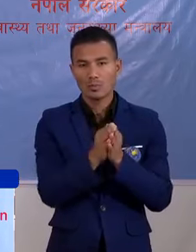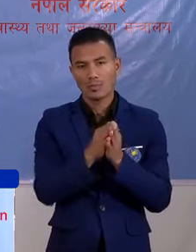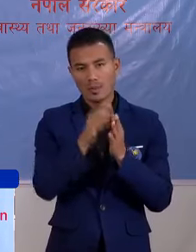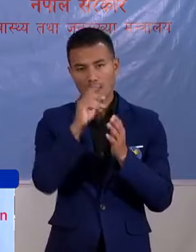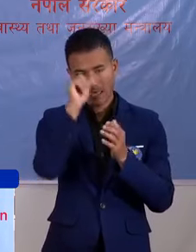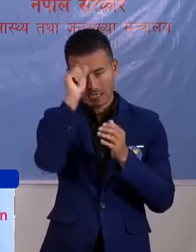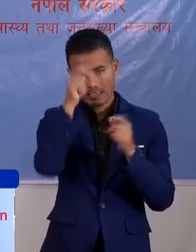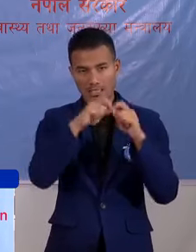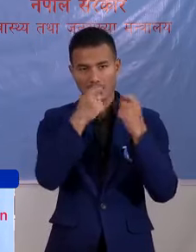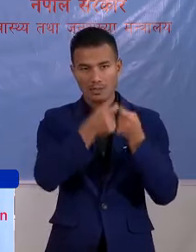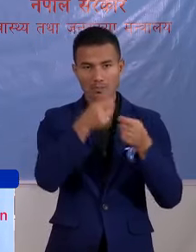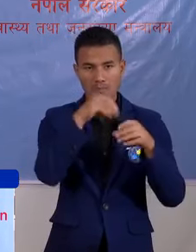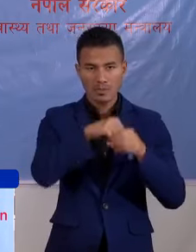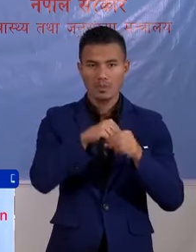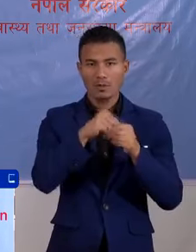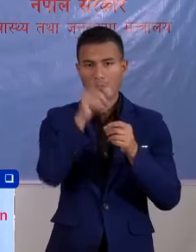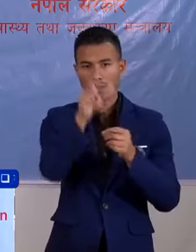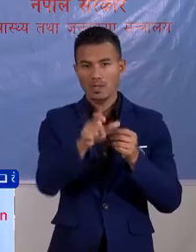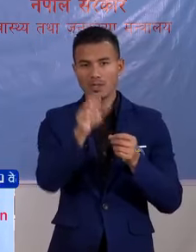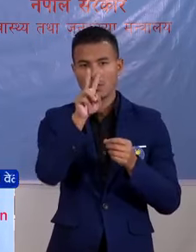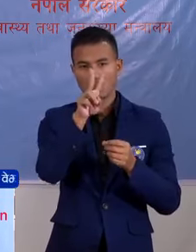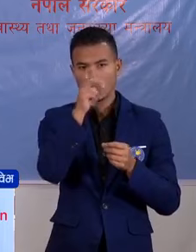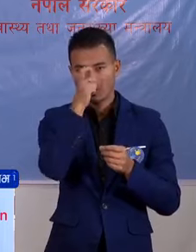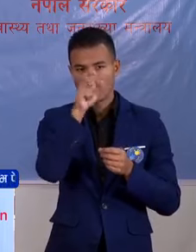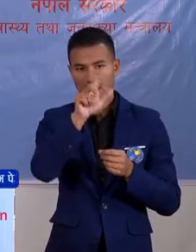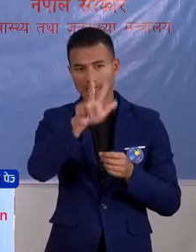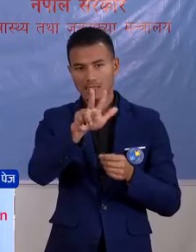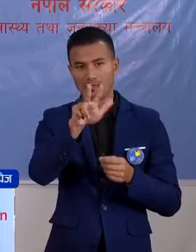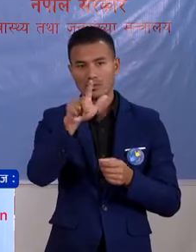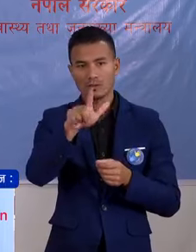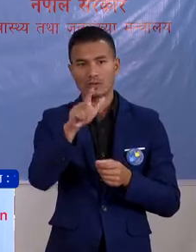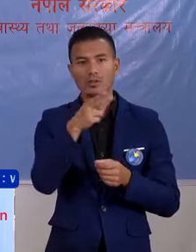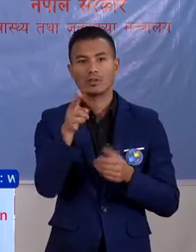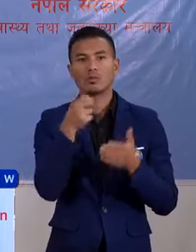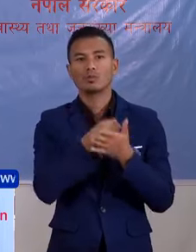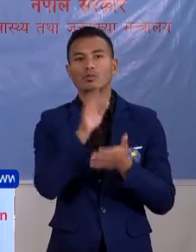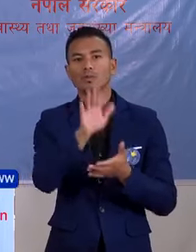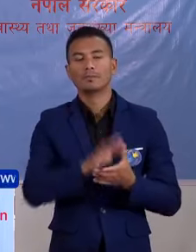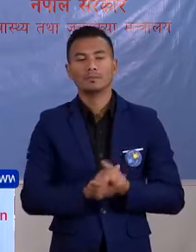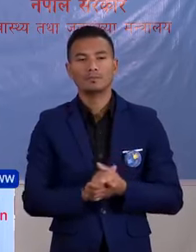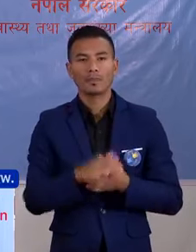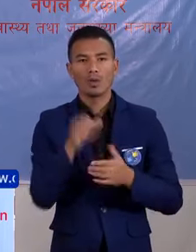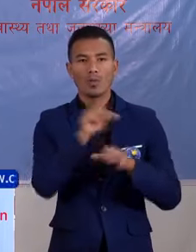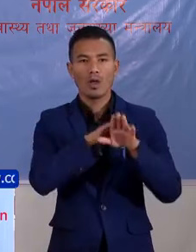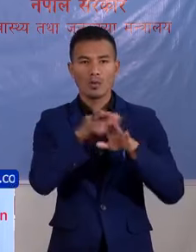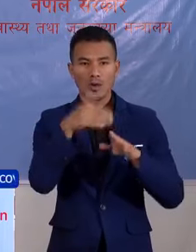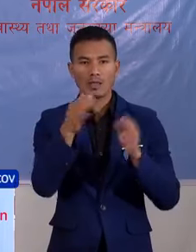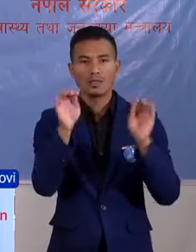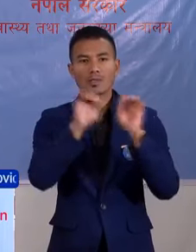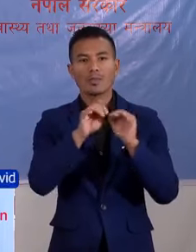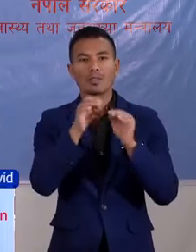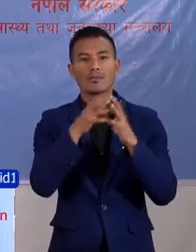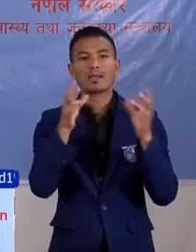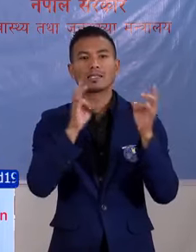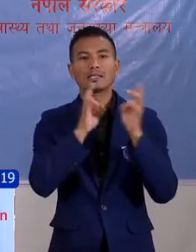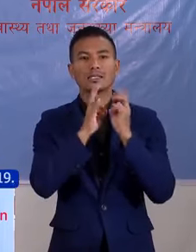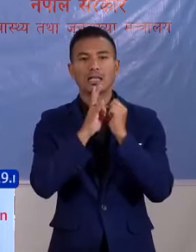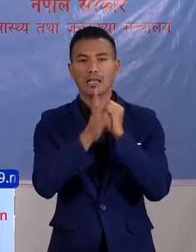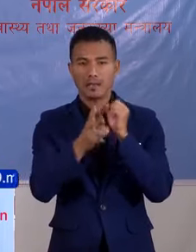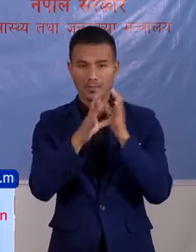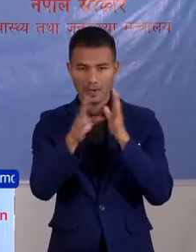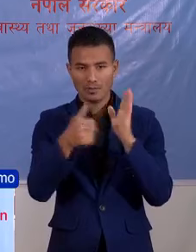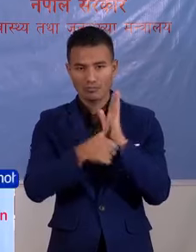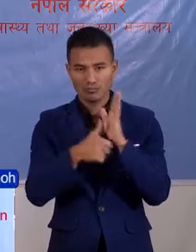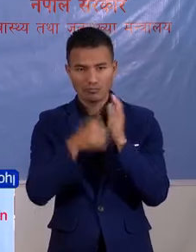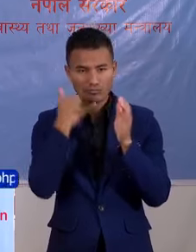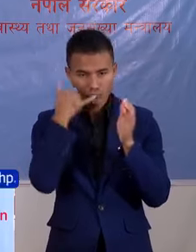रेर जोन मा पर्ने बेक्तियर को संख्या 287 पगे को छ वहारूलाई आम्रों सम्मधित महासाखा मारफक्त ट्रेसिंग को